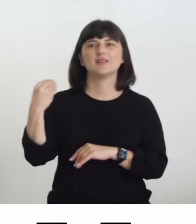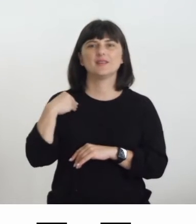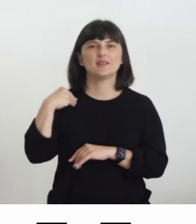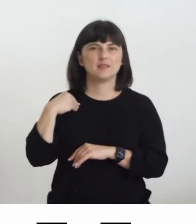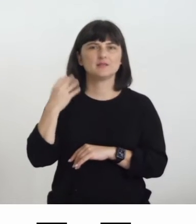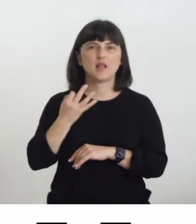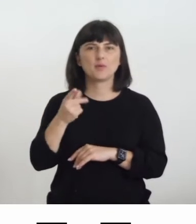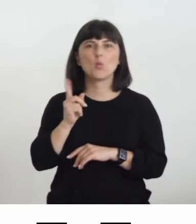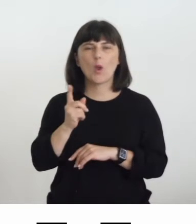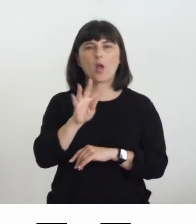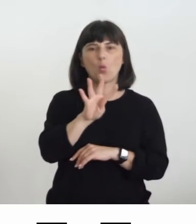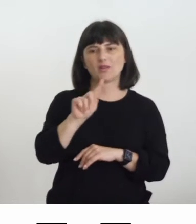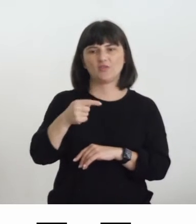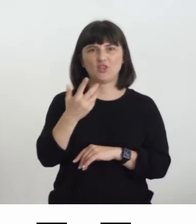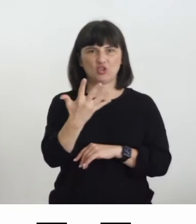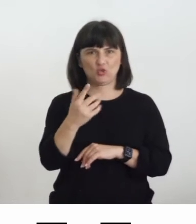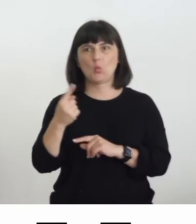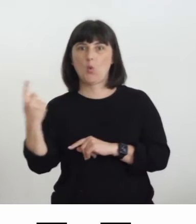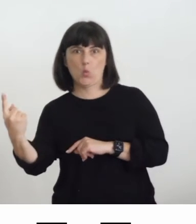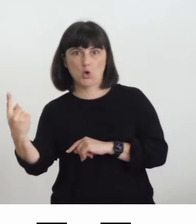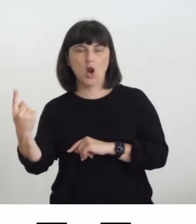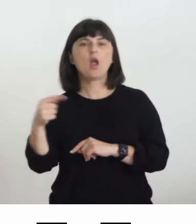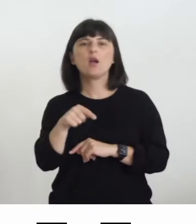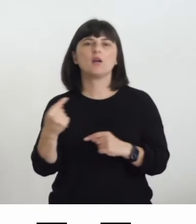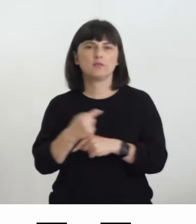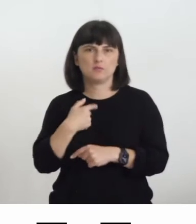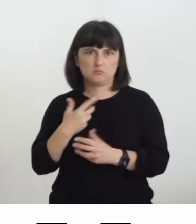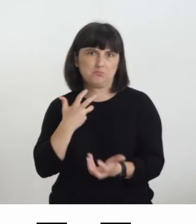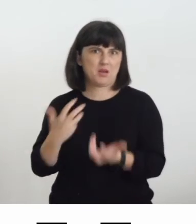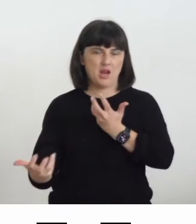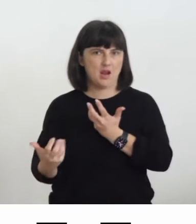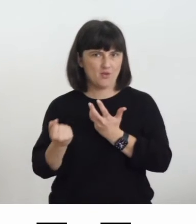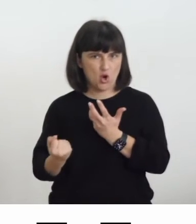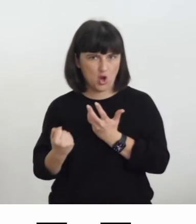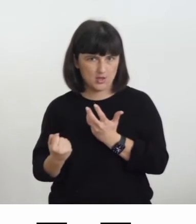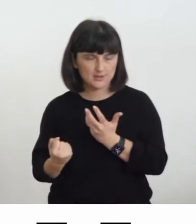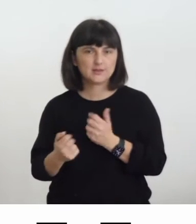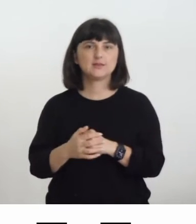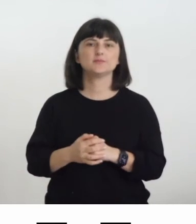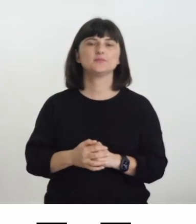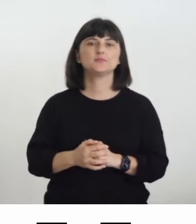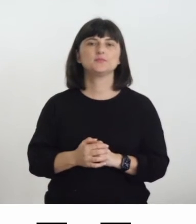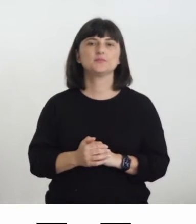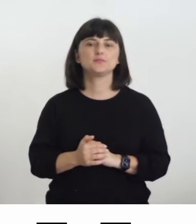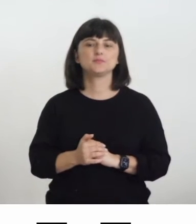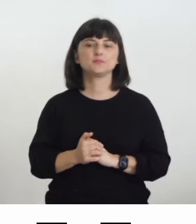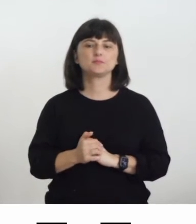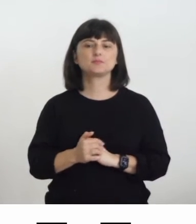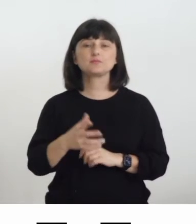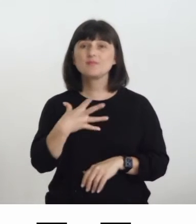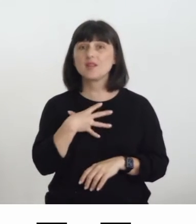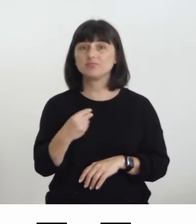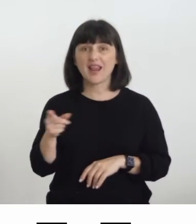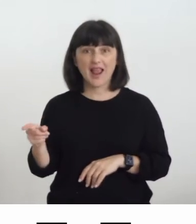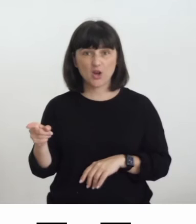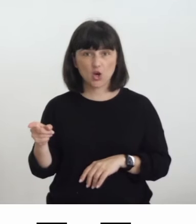un rapporto di 4,5 ad 1 quindi comunque è un alto contrasto il bianco è